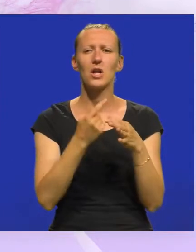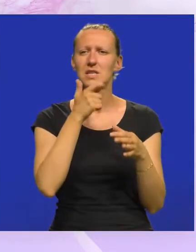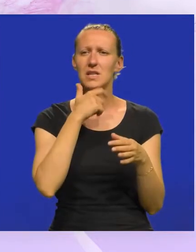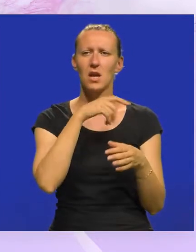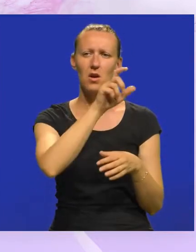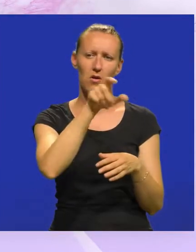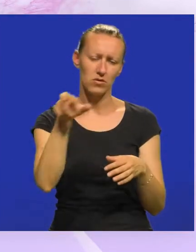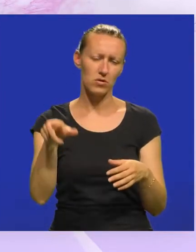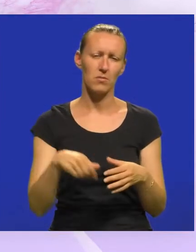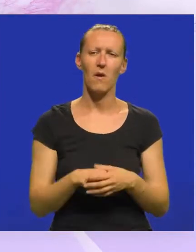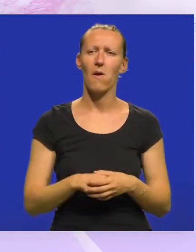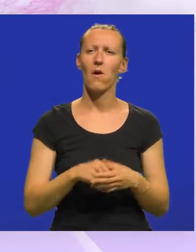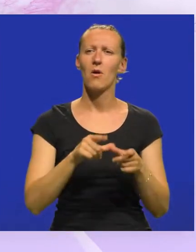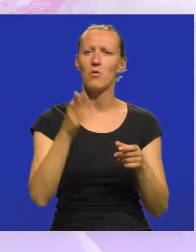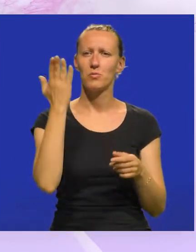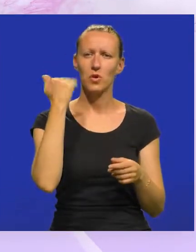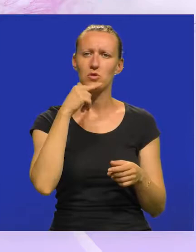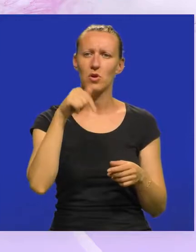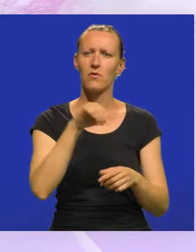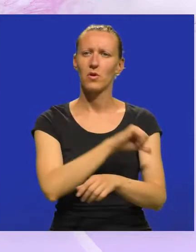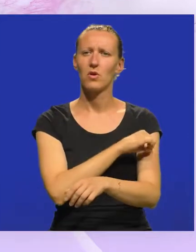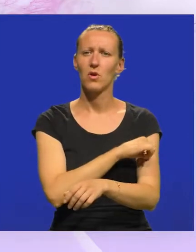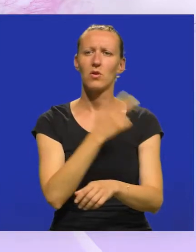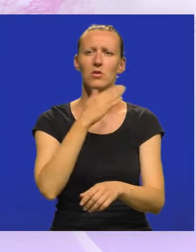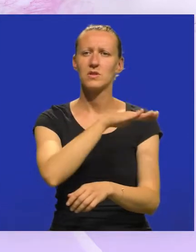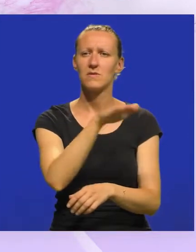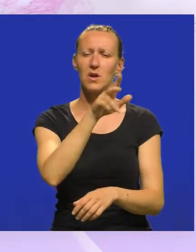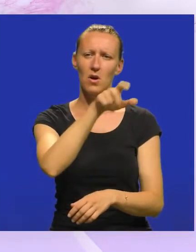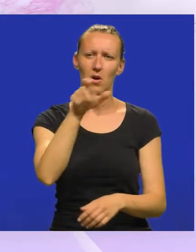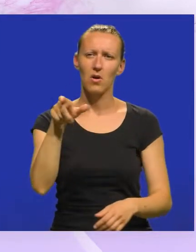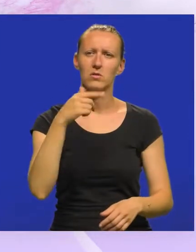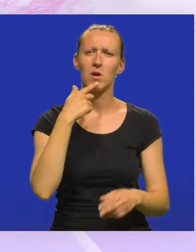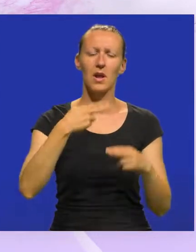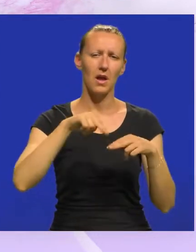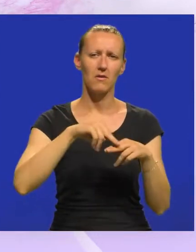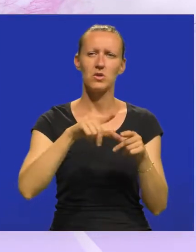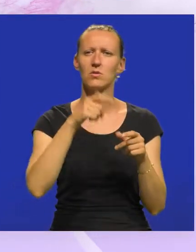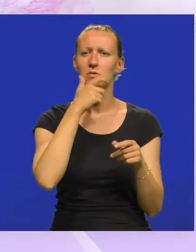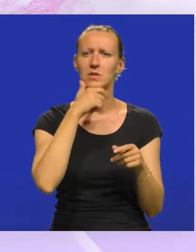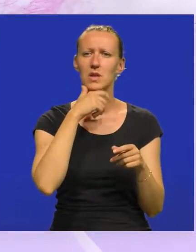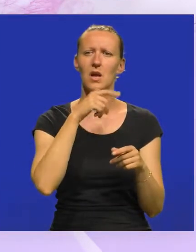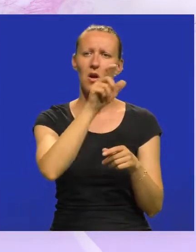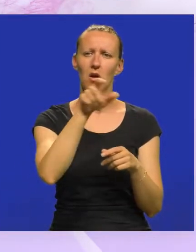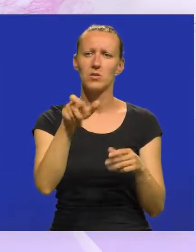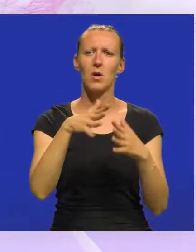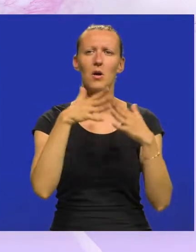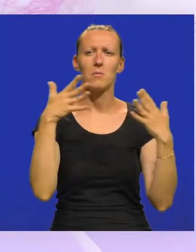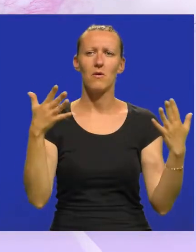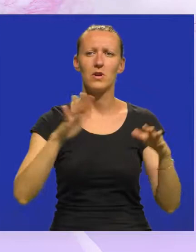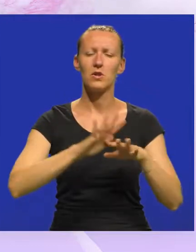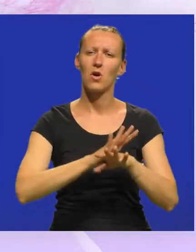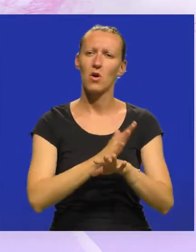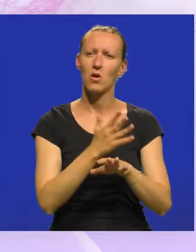starijih sugrađana. U prošloj i ovoj godini kod svih sugrađana, a naročito u starijih osoba, povećao se